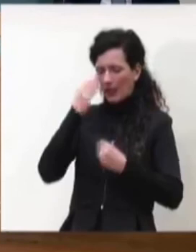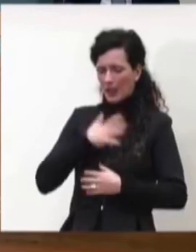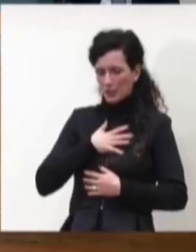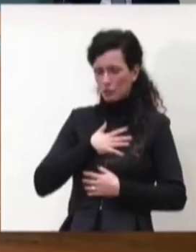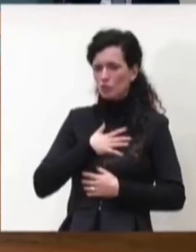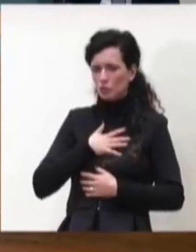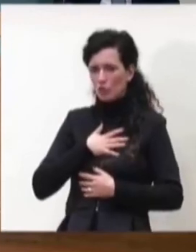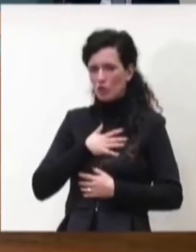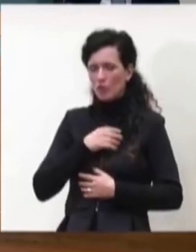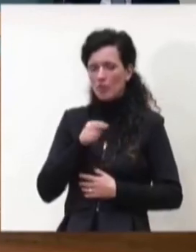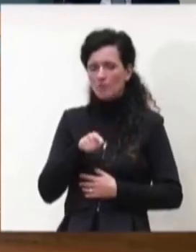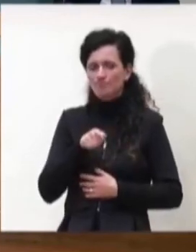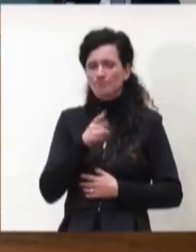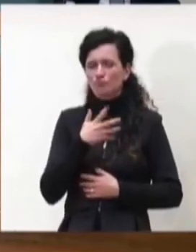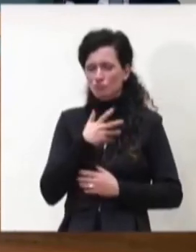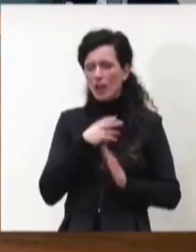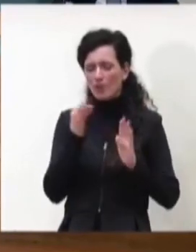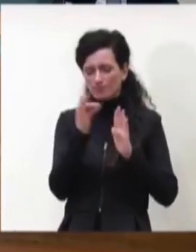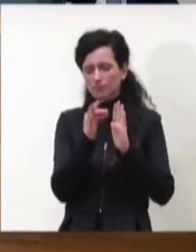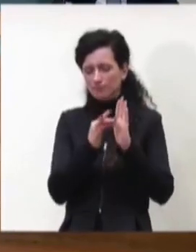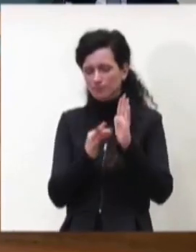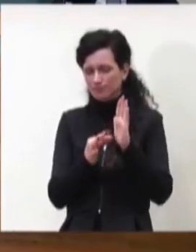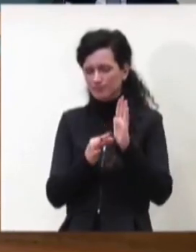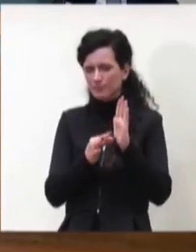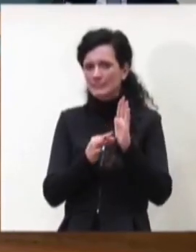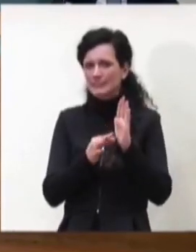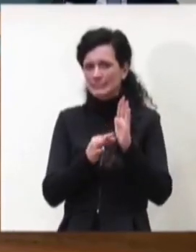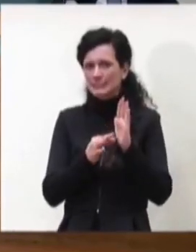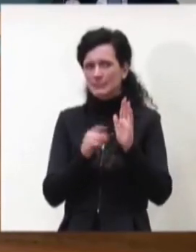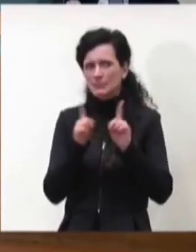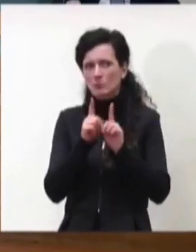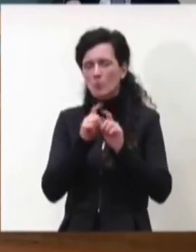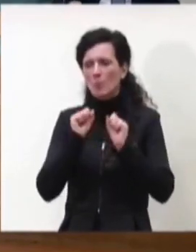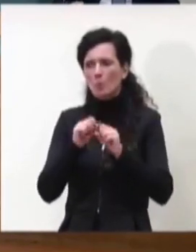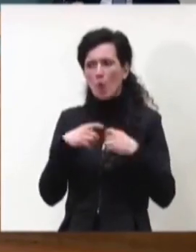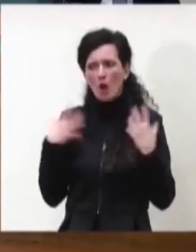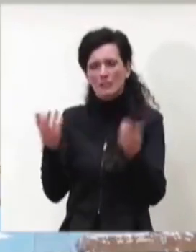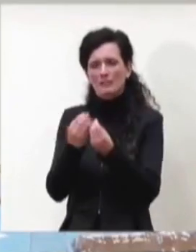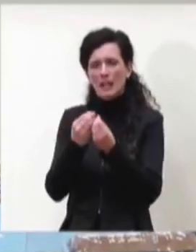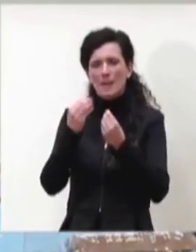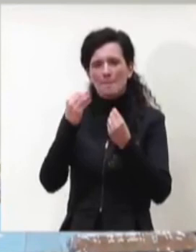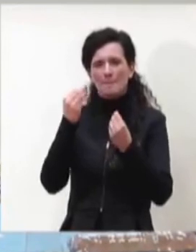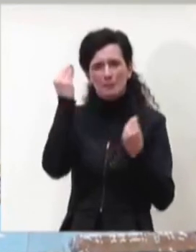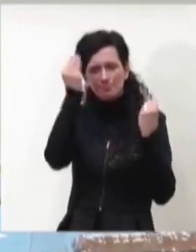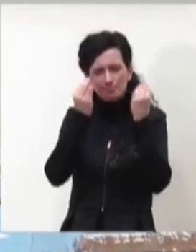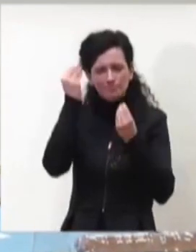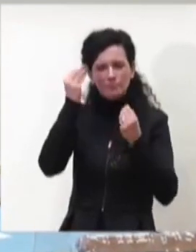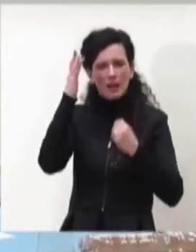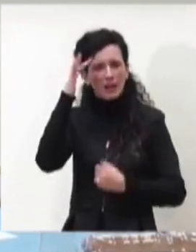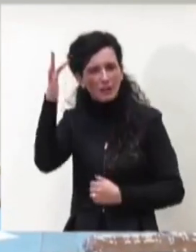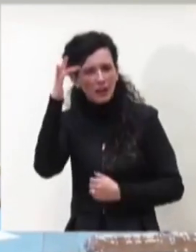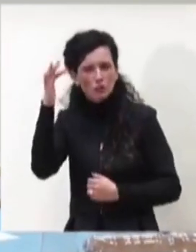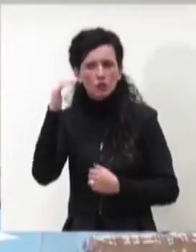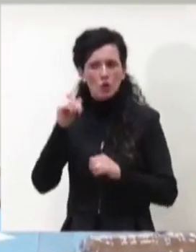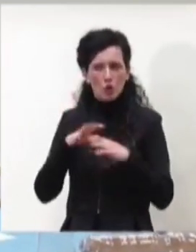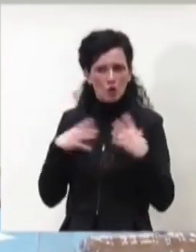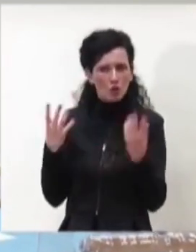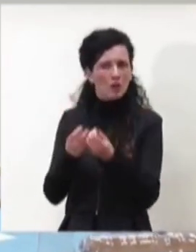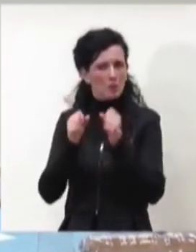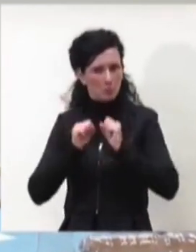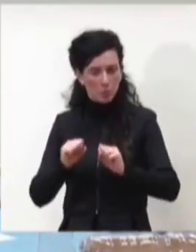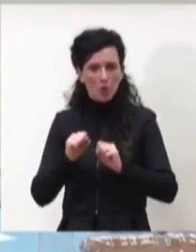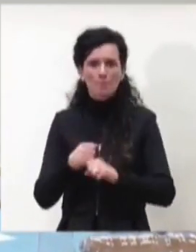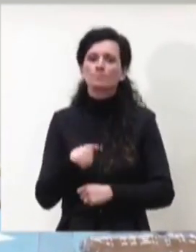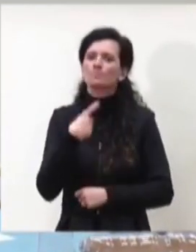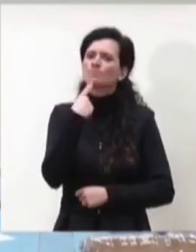particolare attenzione e una riflessione condivisa. Partirei dal fatto che il 6